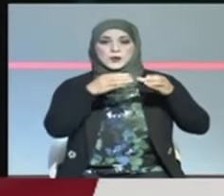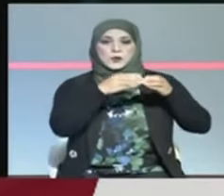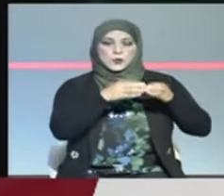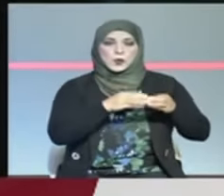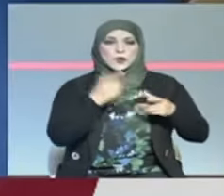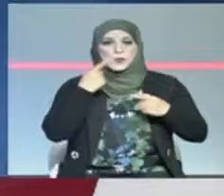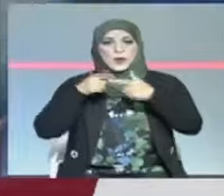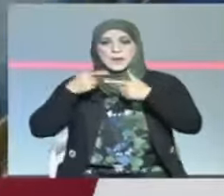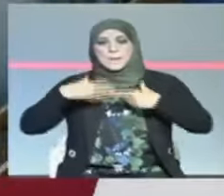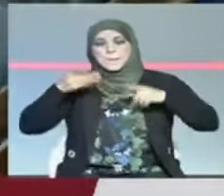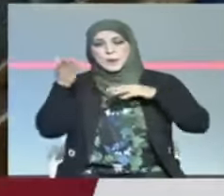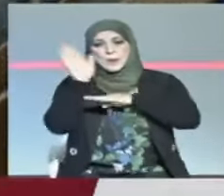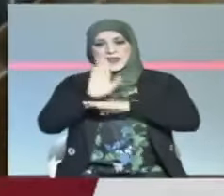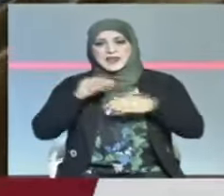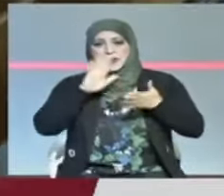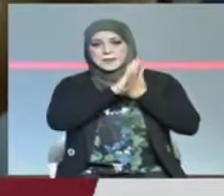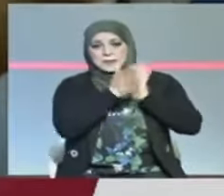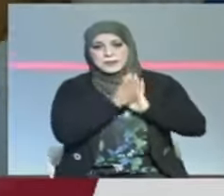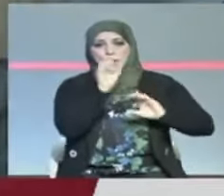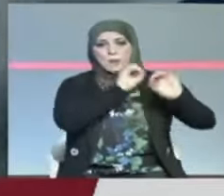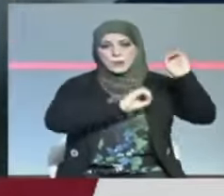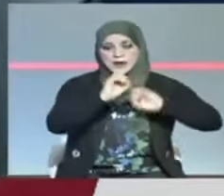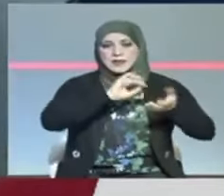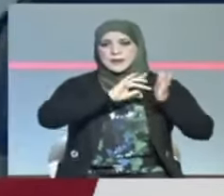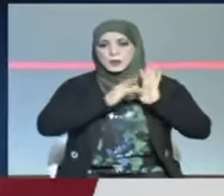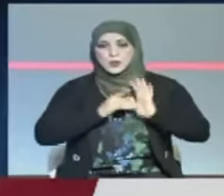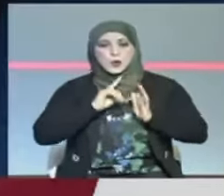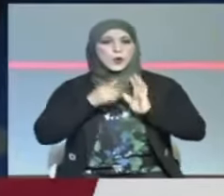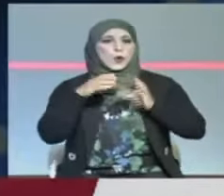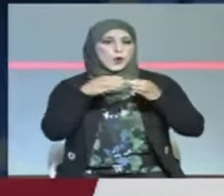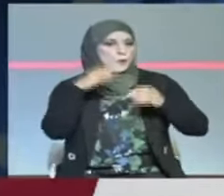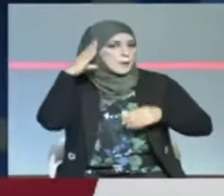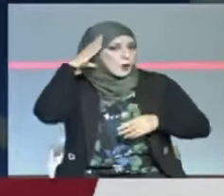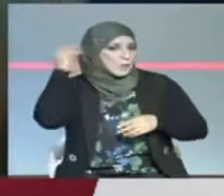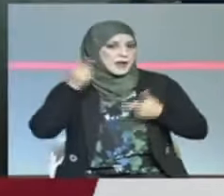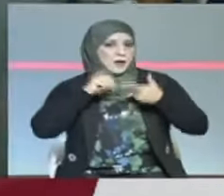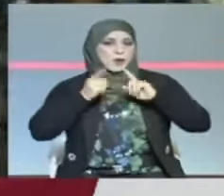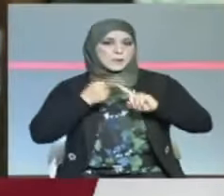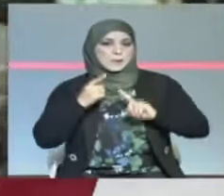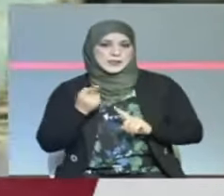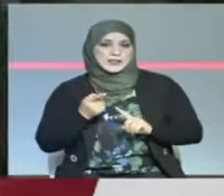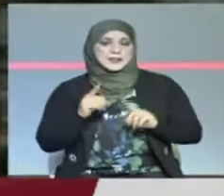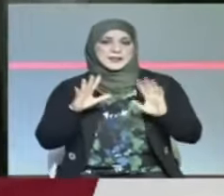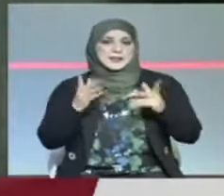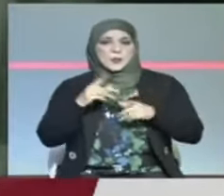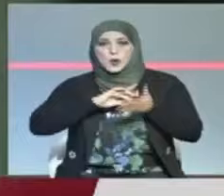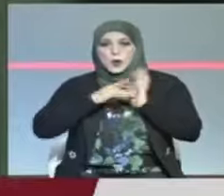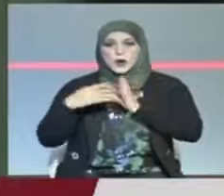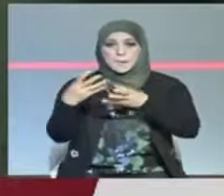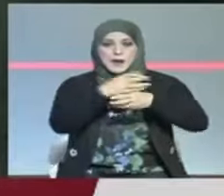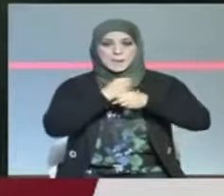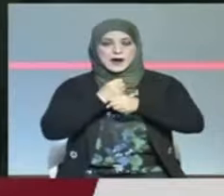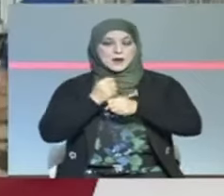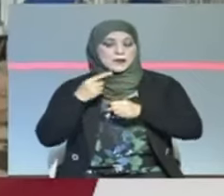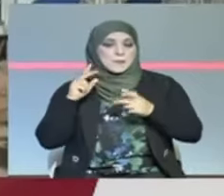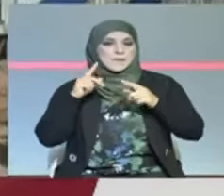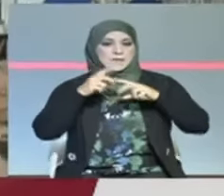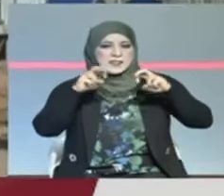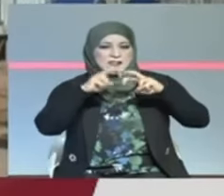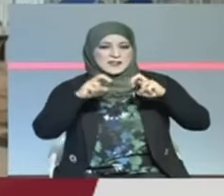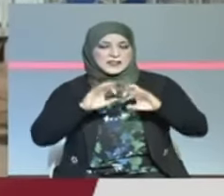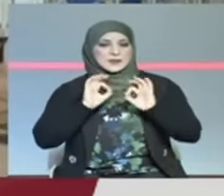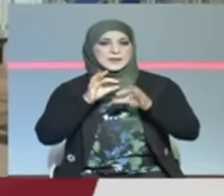وممثلية المنظمات الوطنية وعدد من الخبراء والمختصين الذين يتطلعون الى